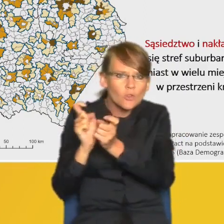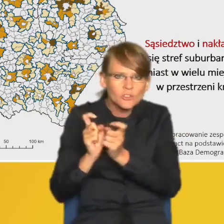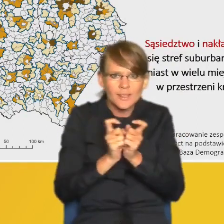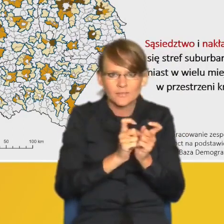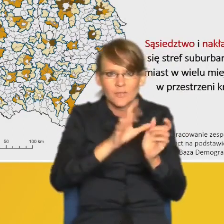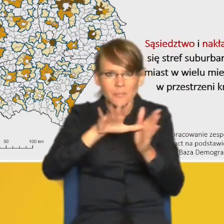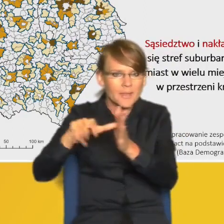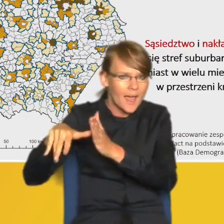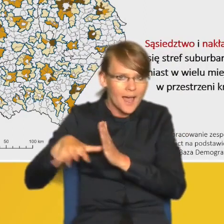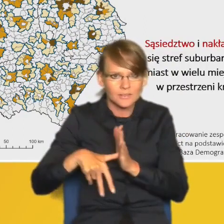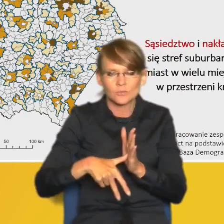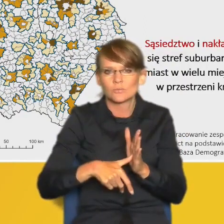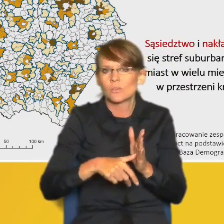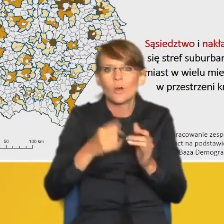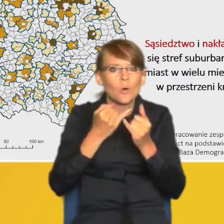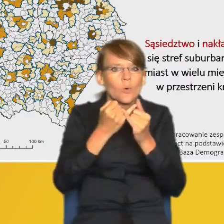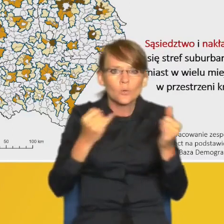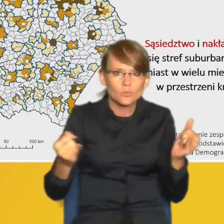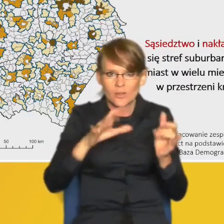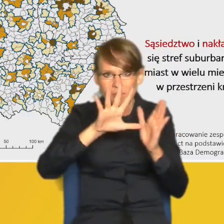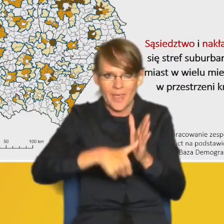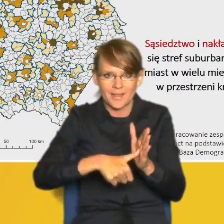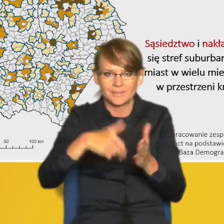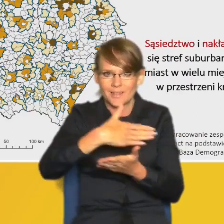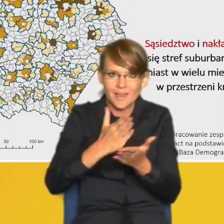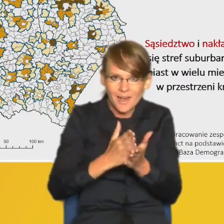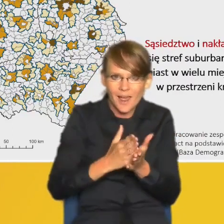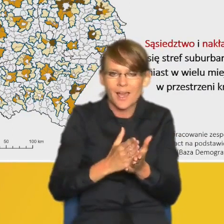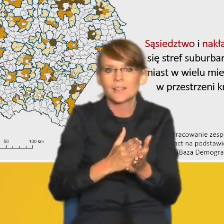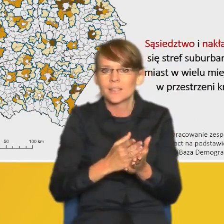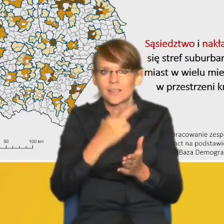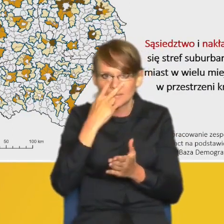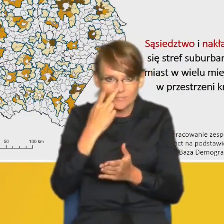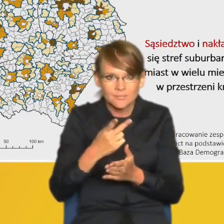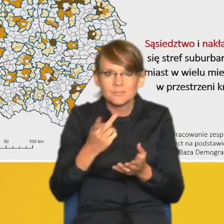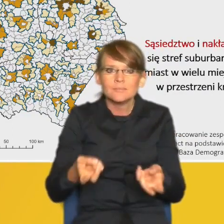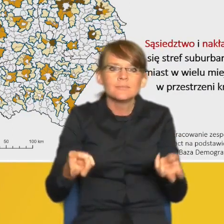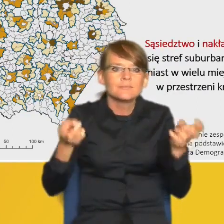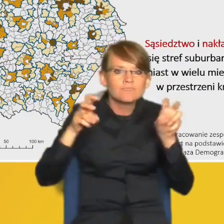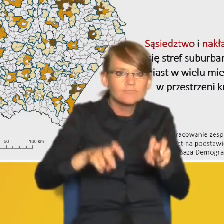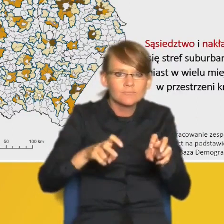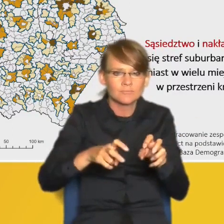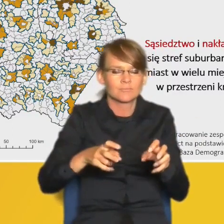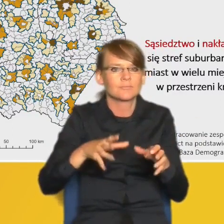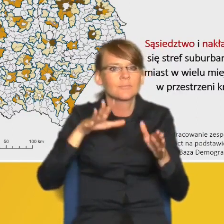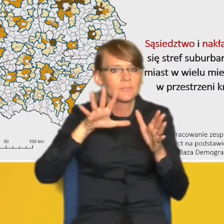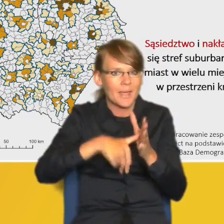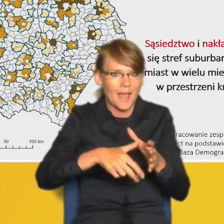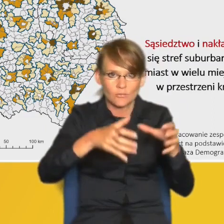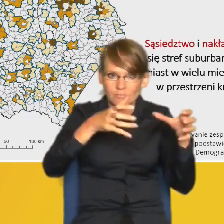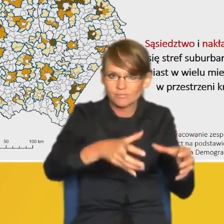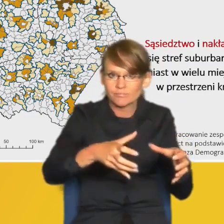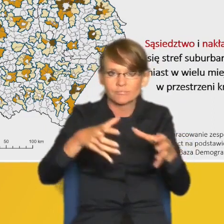różnych miast w kraju. Tworzą nam się pewnego rodzaju większe powierzchniowo układy,